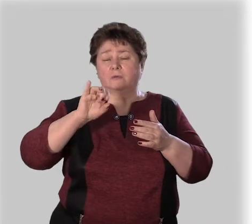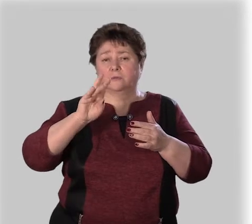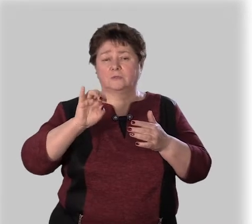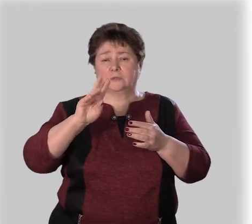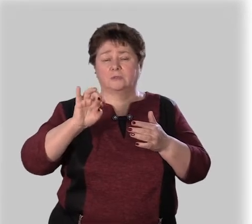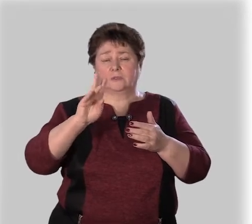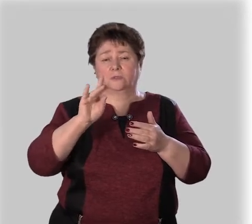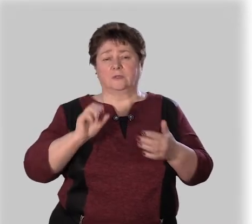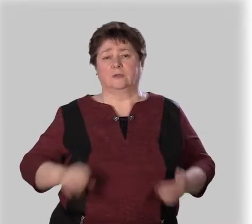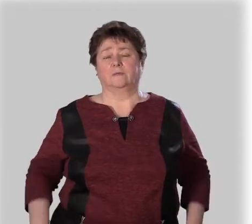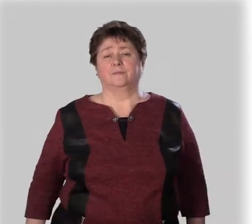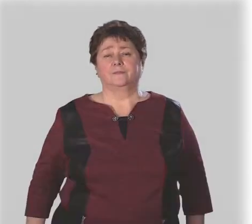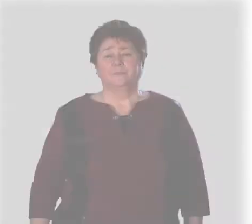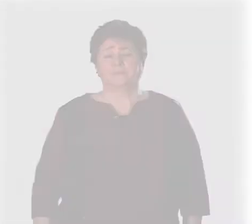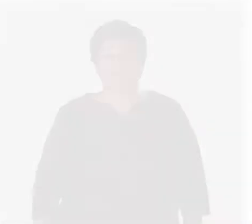относительные.